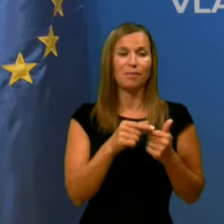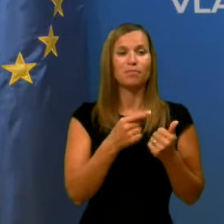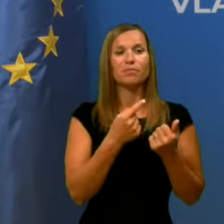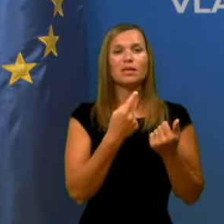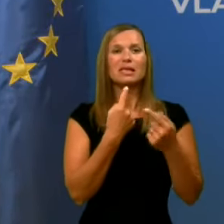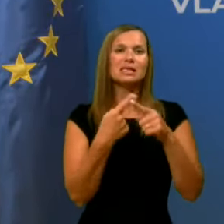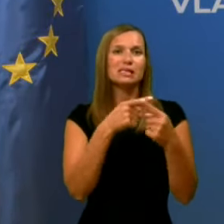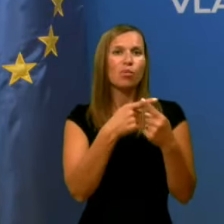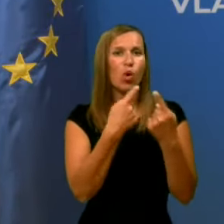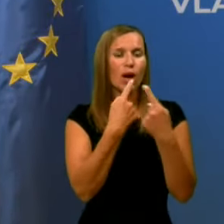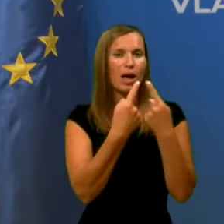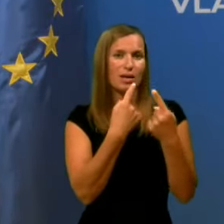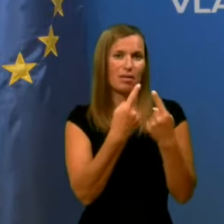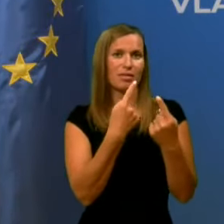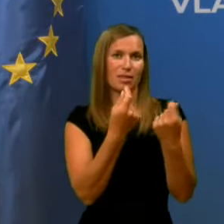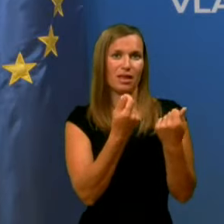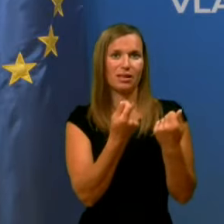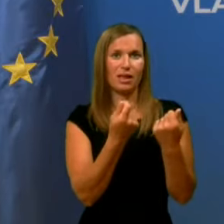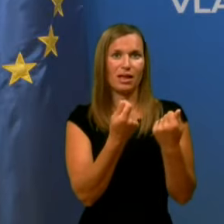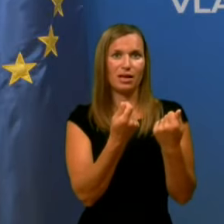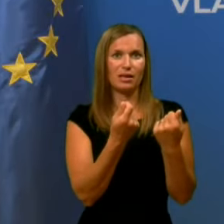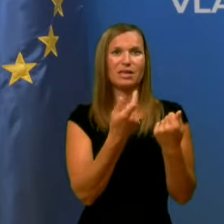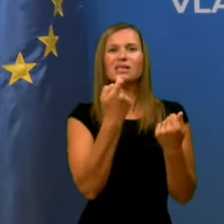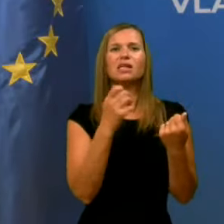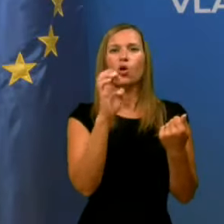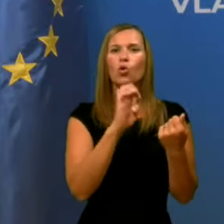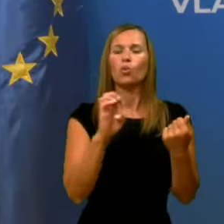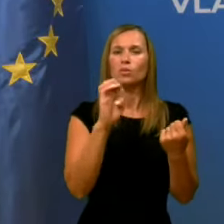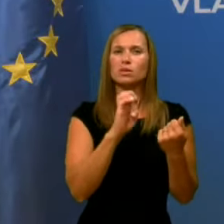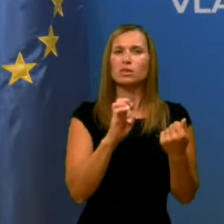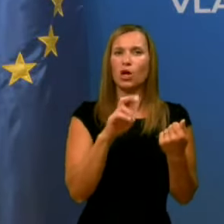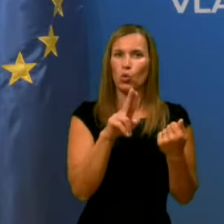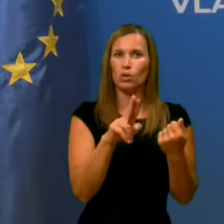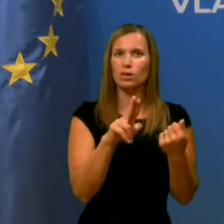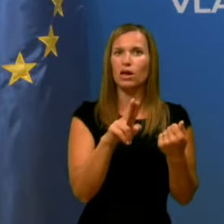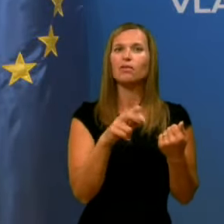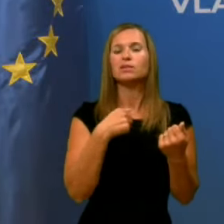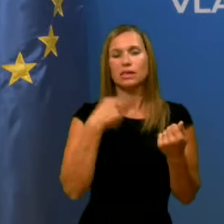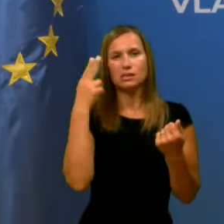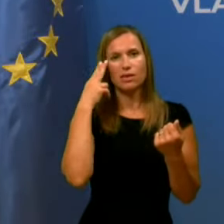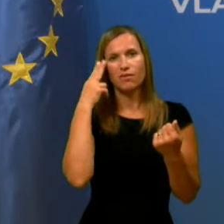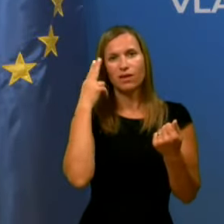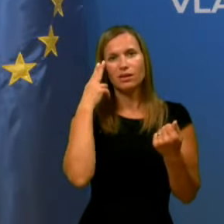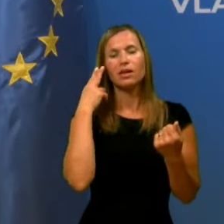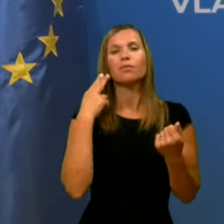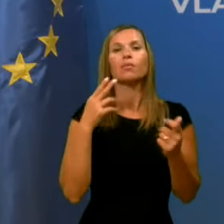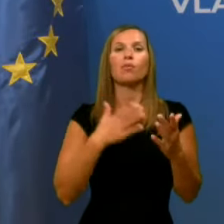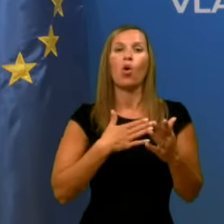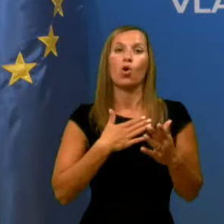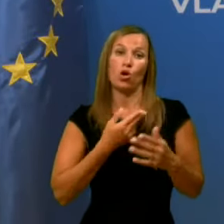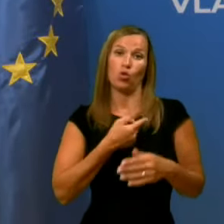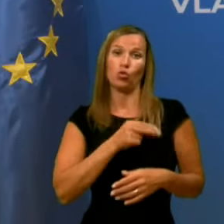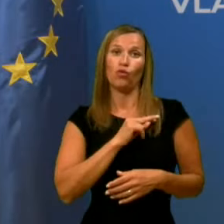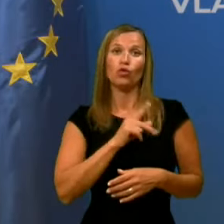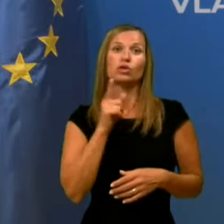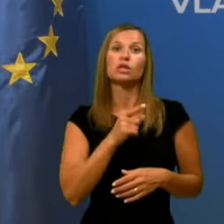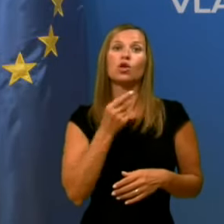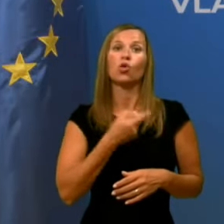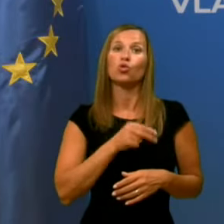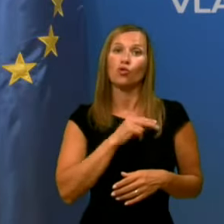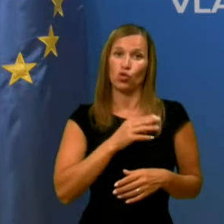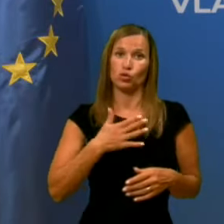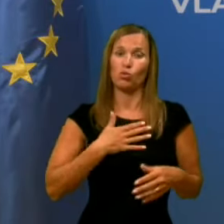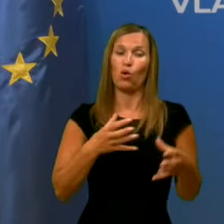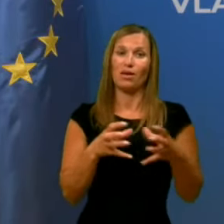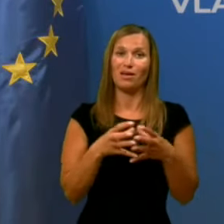denarju iz Evropske unije zavedam od moje odgovornosti in odgovornosti moje